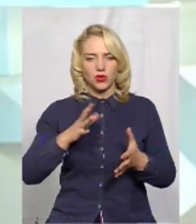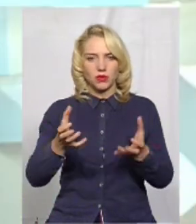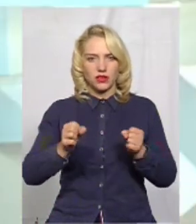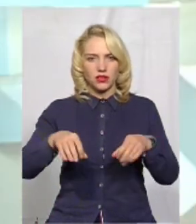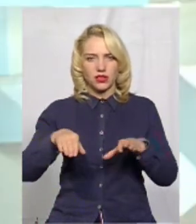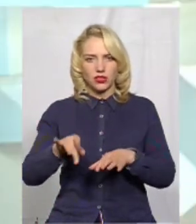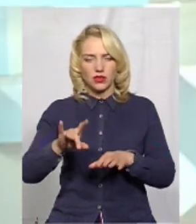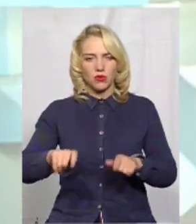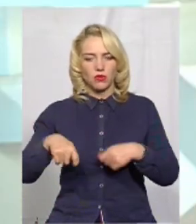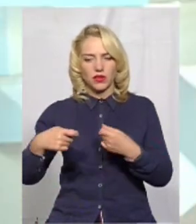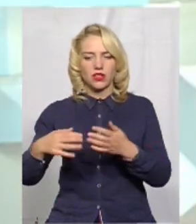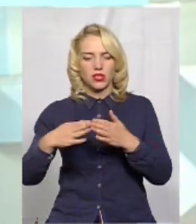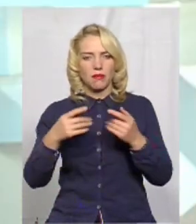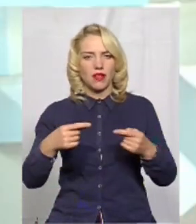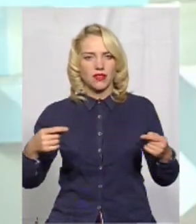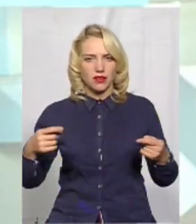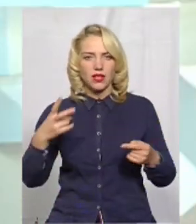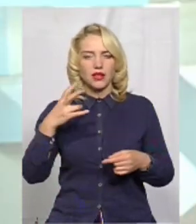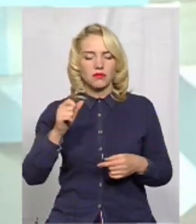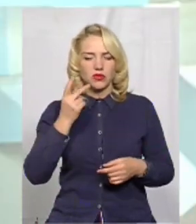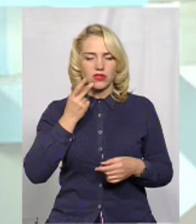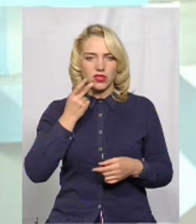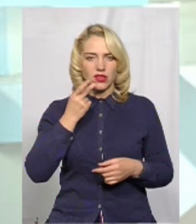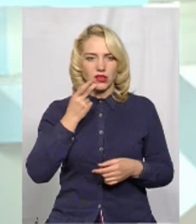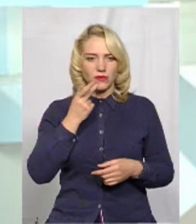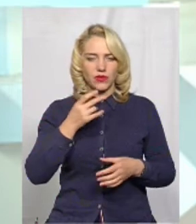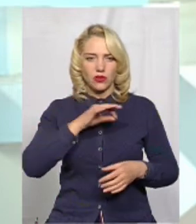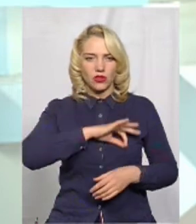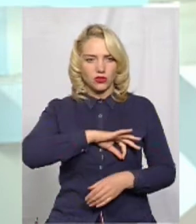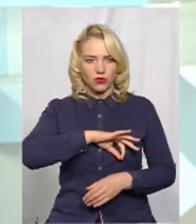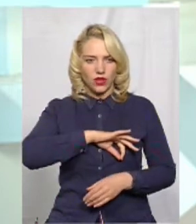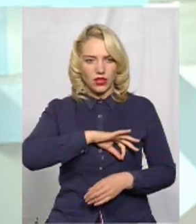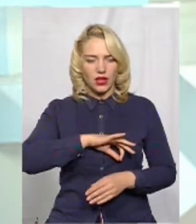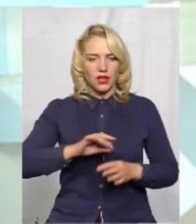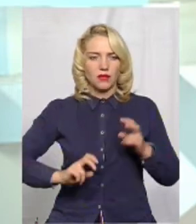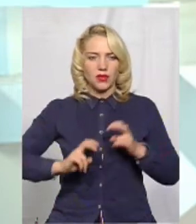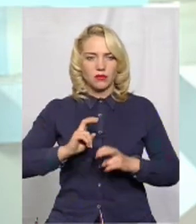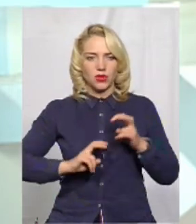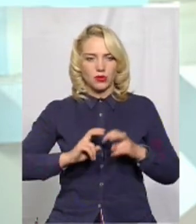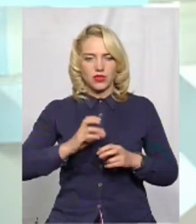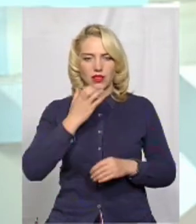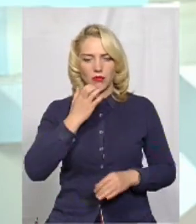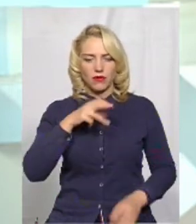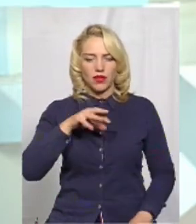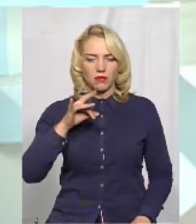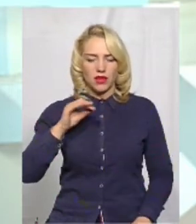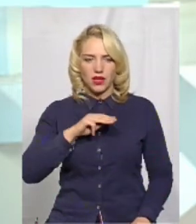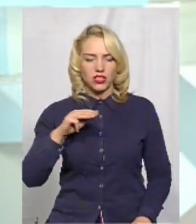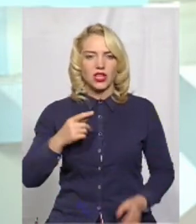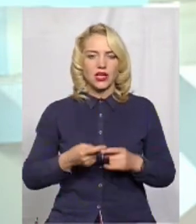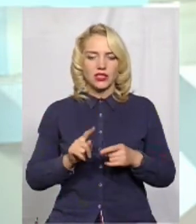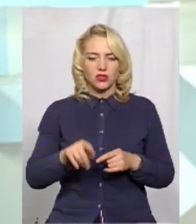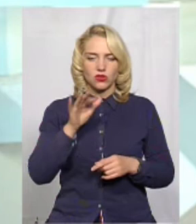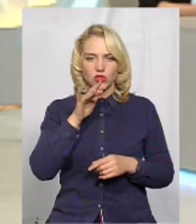рішення про передачу майна вже постійного користування підприємства теплових мереж. Тобто, з цього